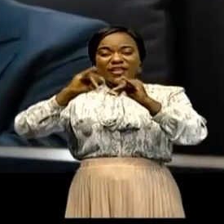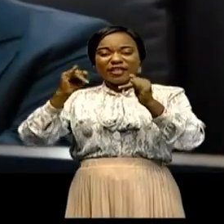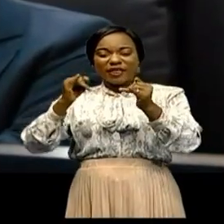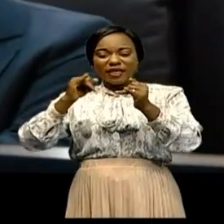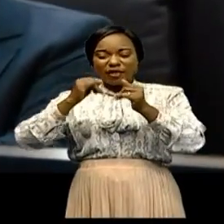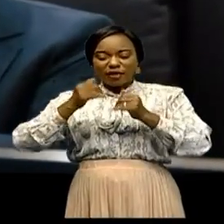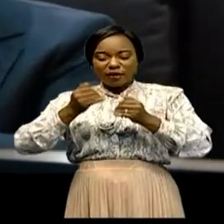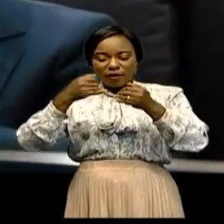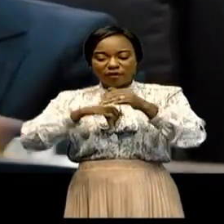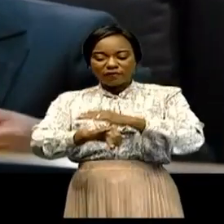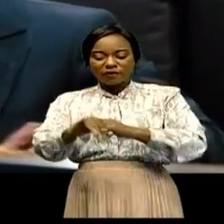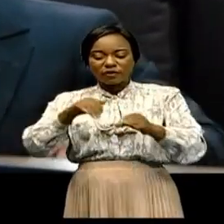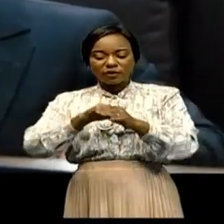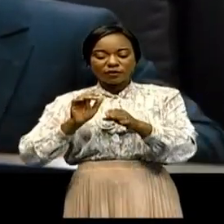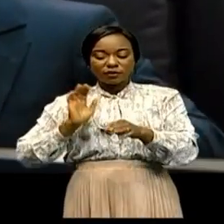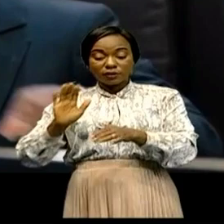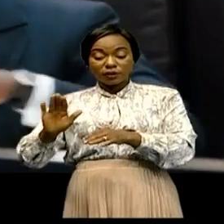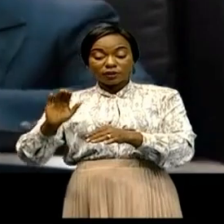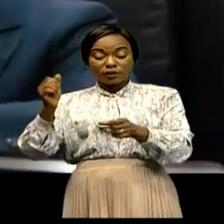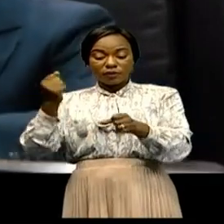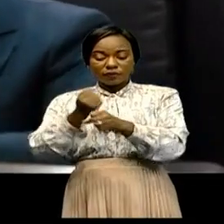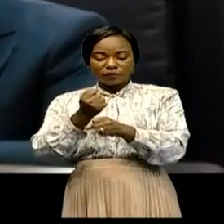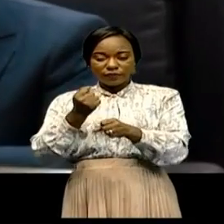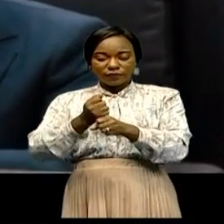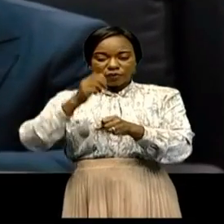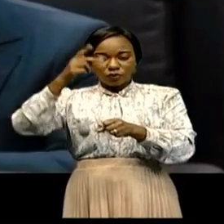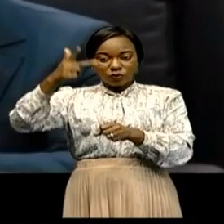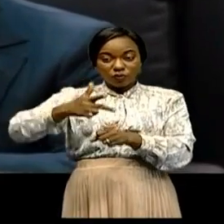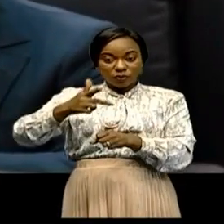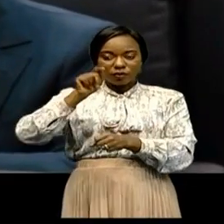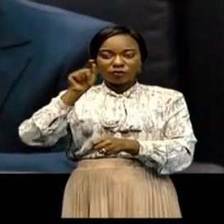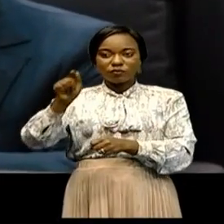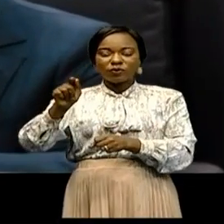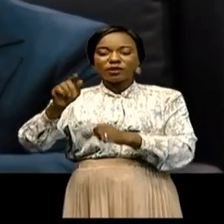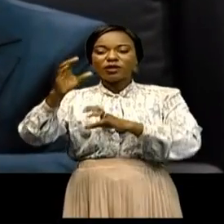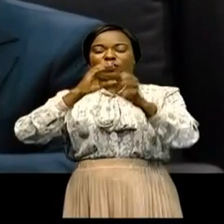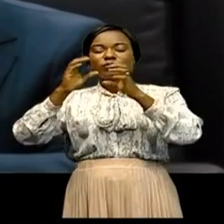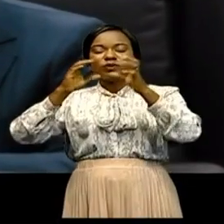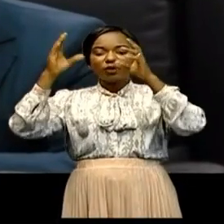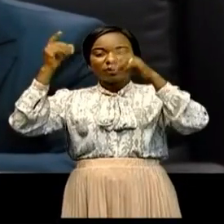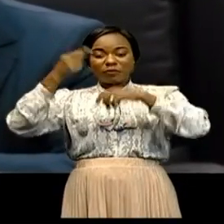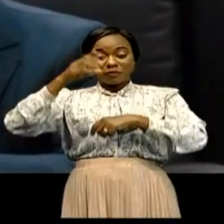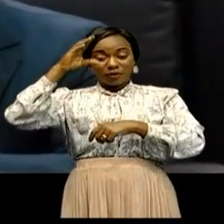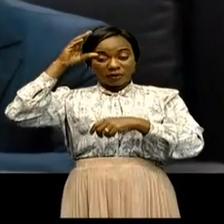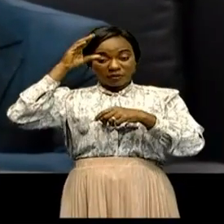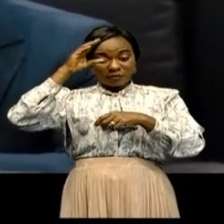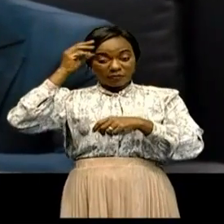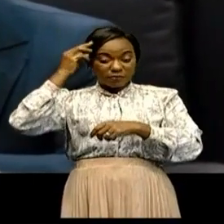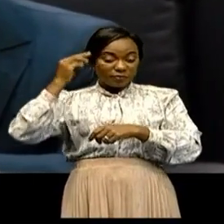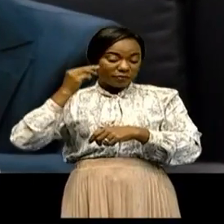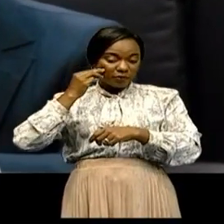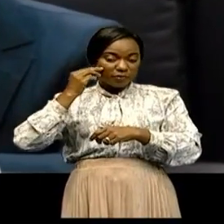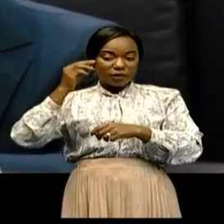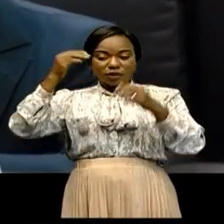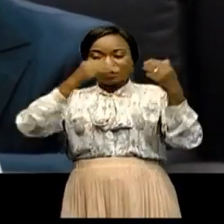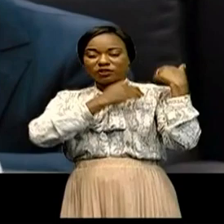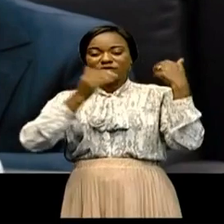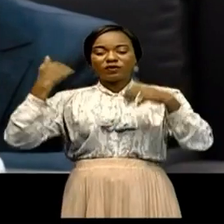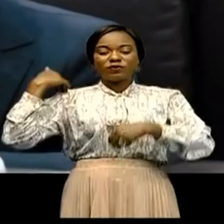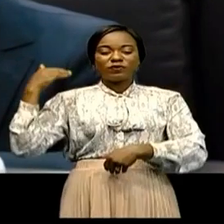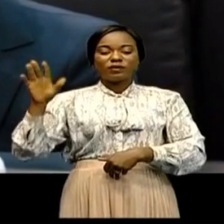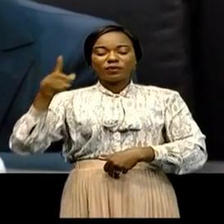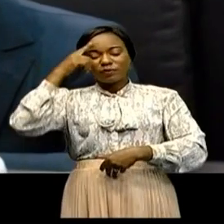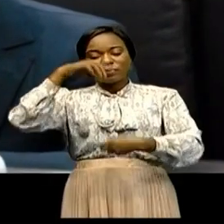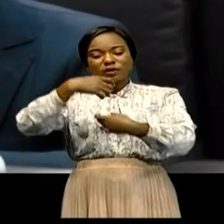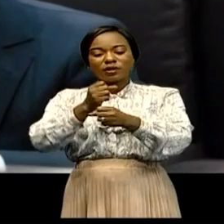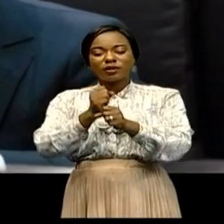ces secteurs. Troisième point de la communication du Premier ministre-chef du gouvernement relatif à la